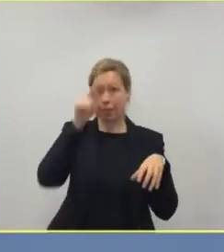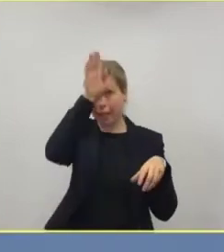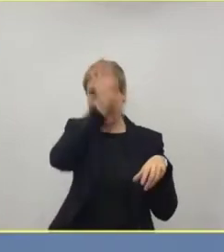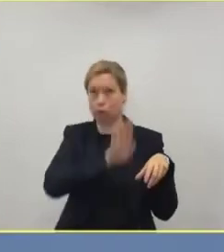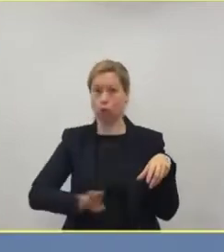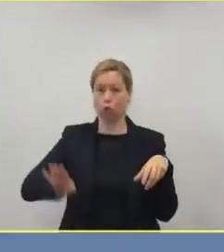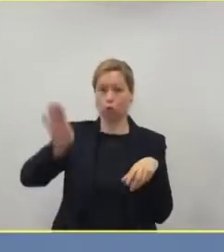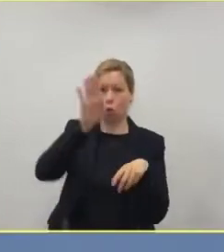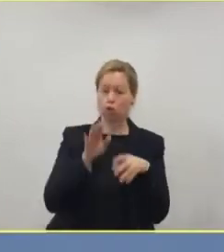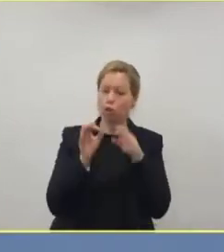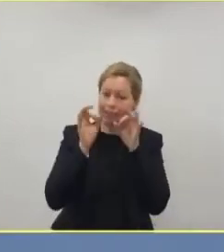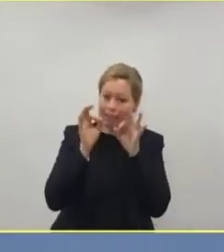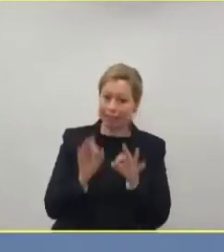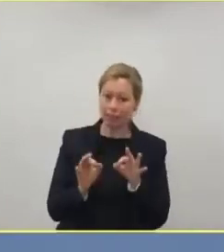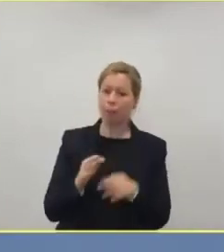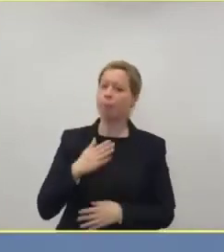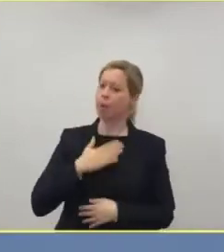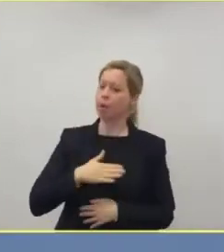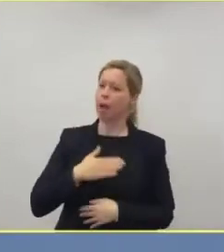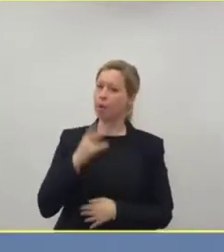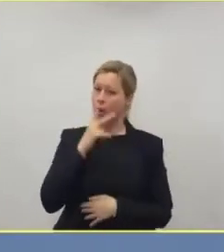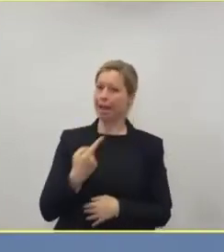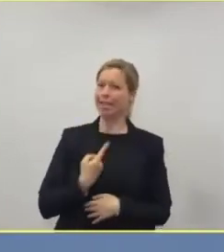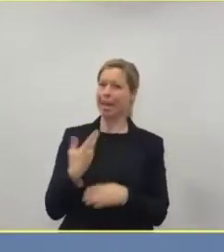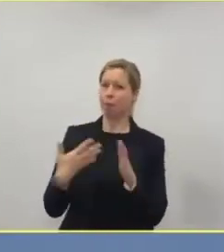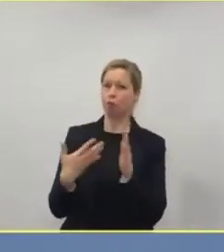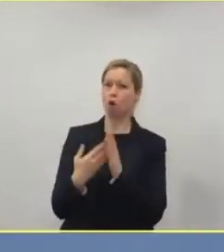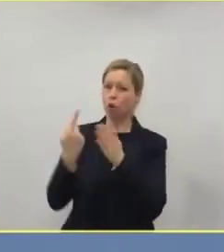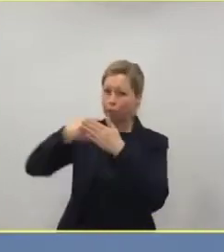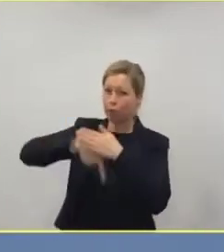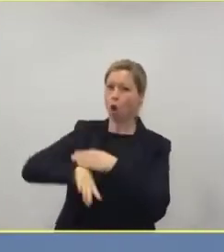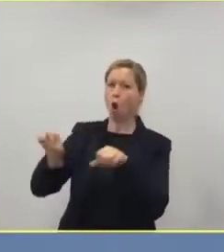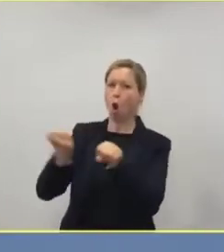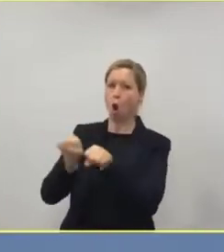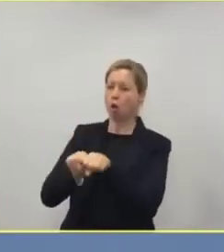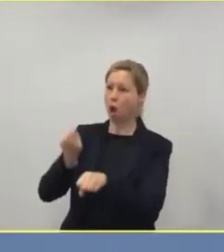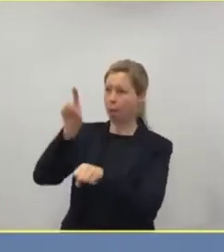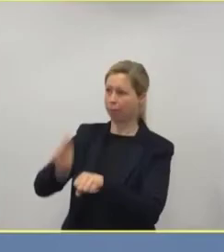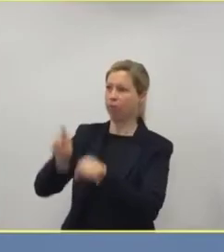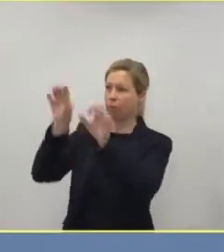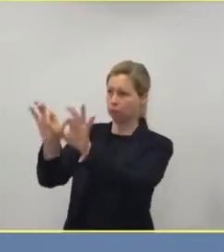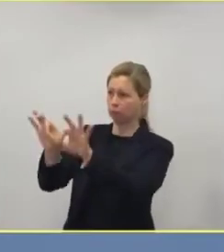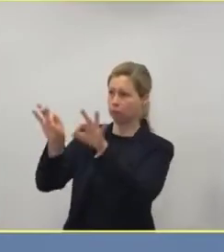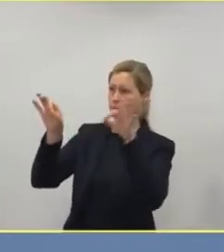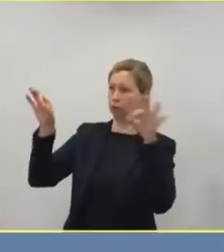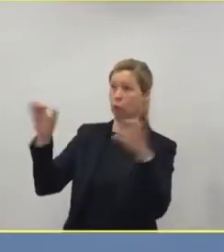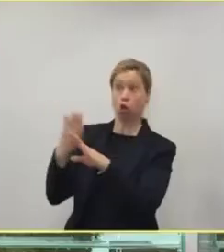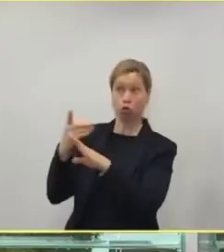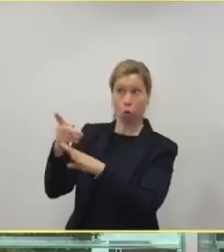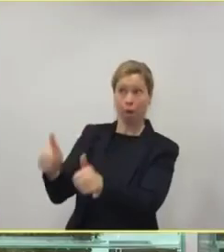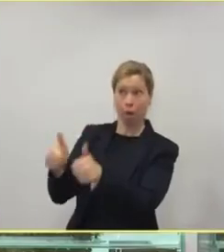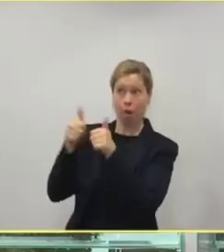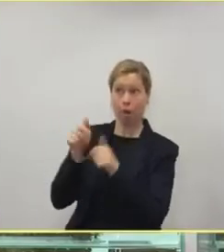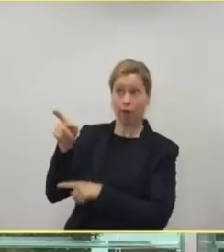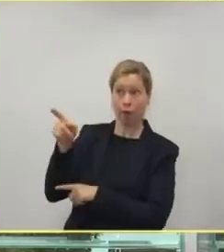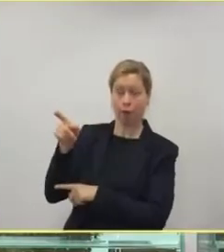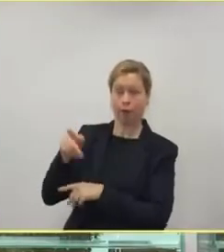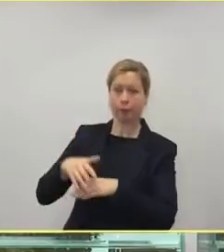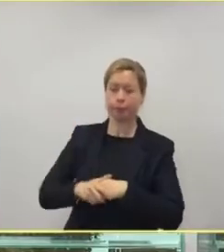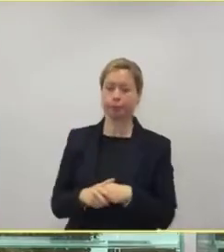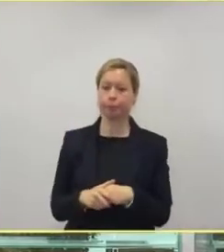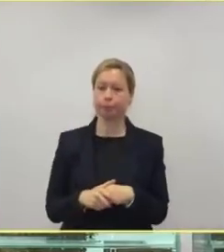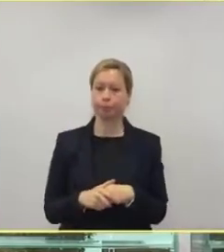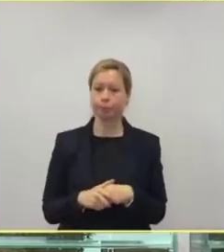und Sie übrigens auch einsehen. Und das ist schon eine gewisse Transparenz und Hilfe. Noch eine Ergänzung dazu. Das haben wir auch